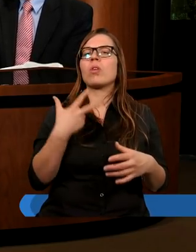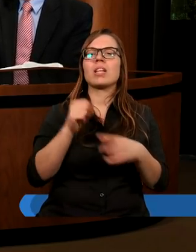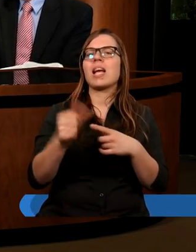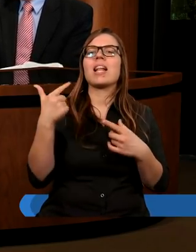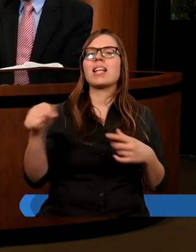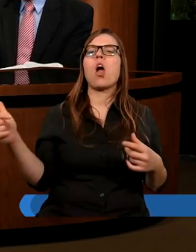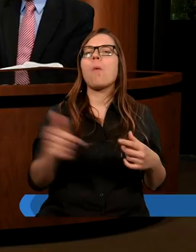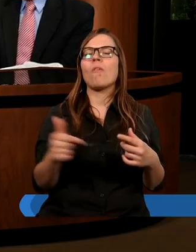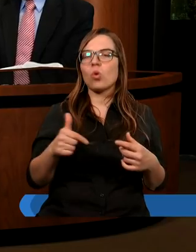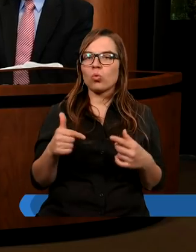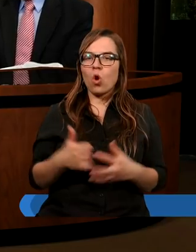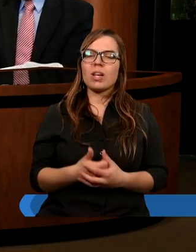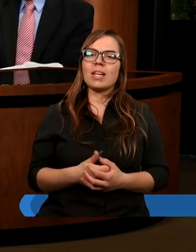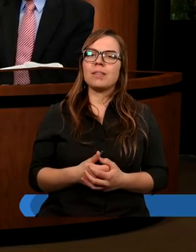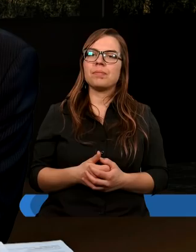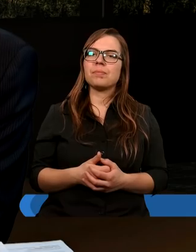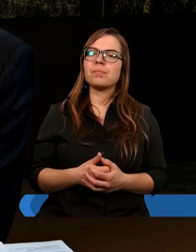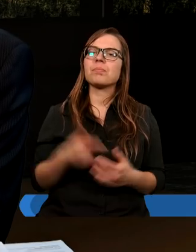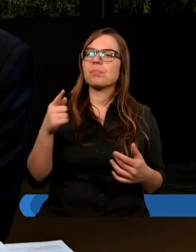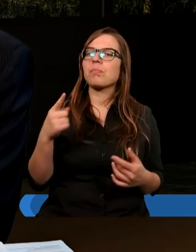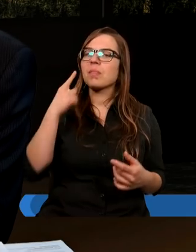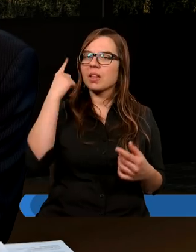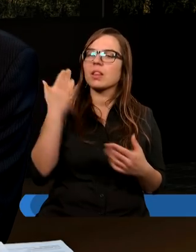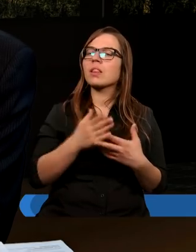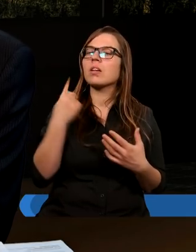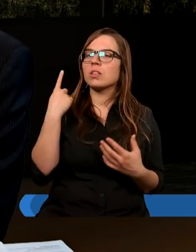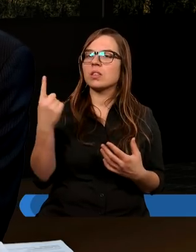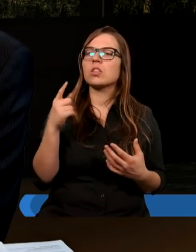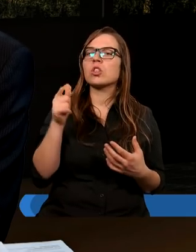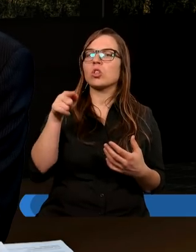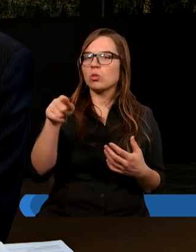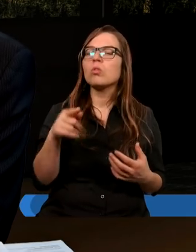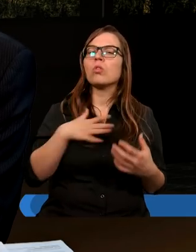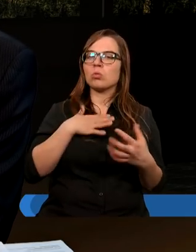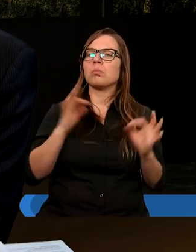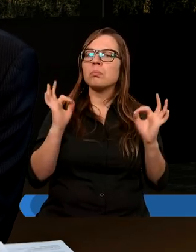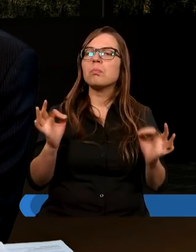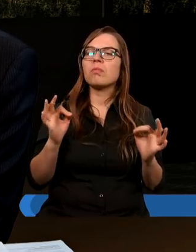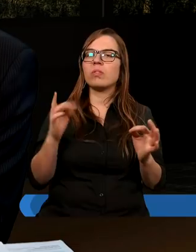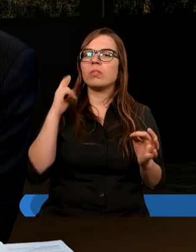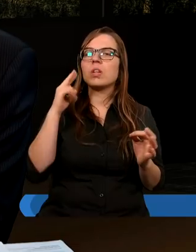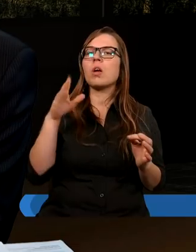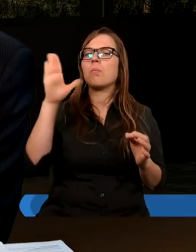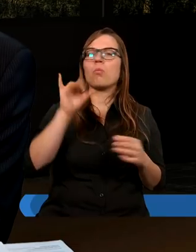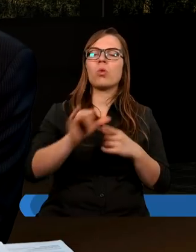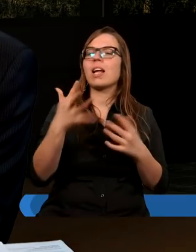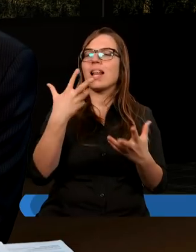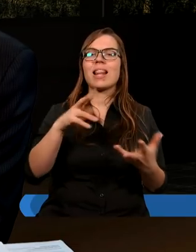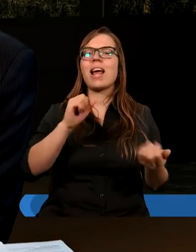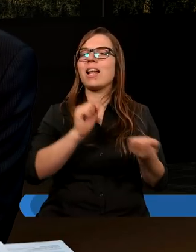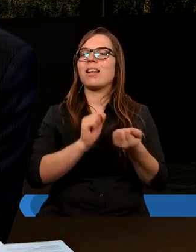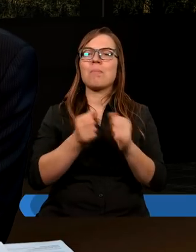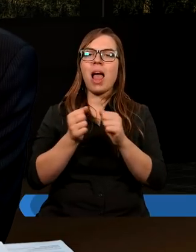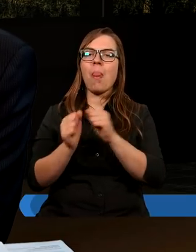już nie obowiązuje. Ja wspomnę tylko o jednym, co mnie przekonuje. Bóg jest niezmienny.